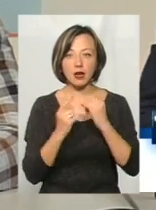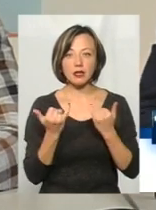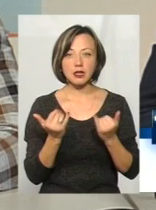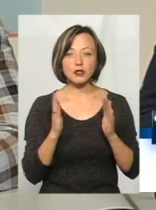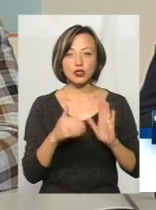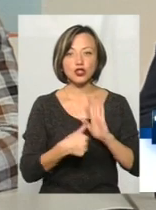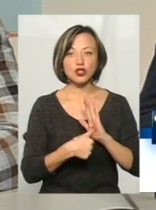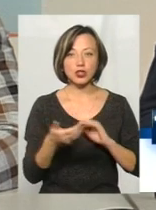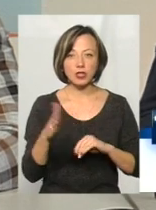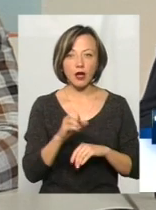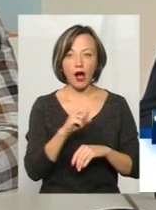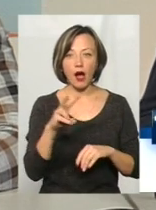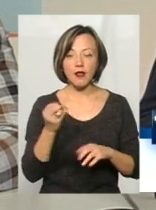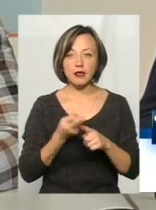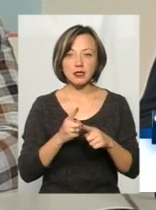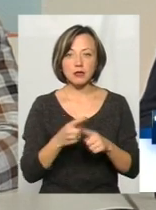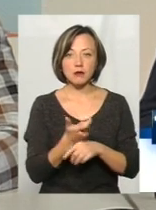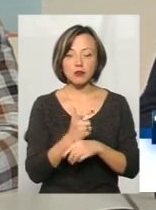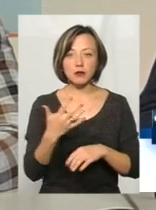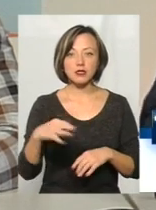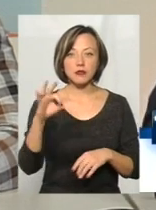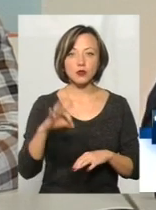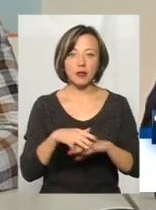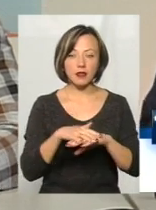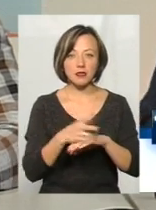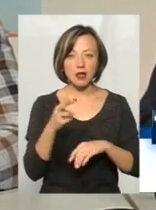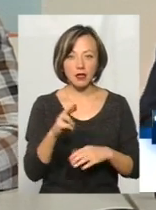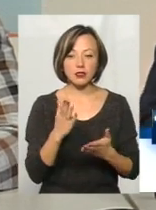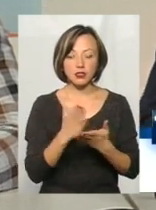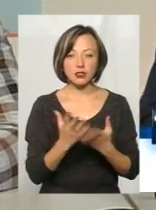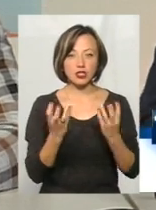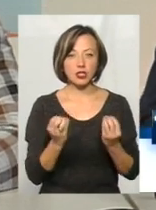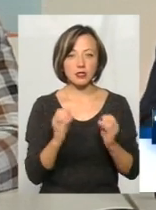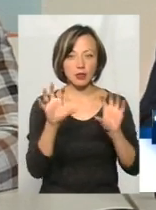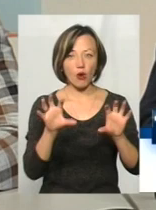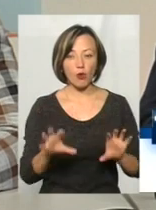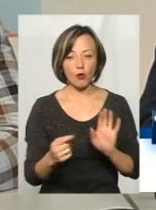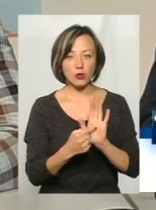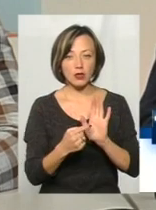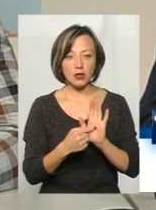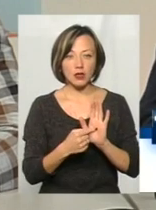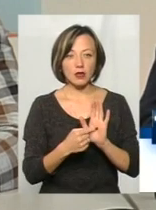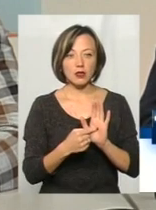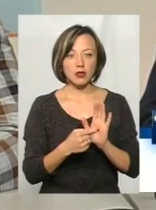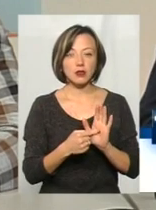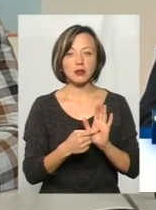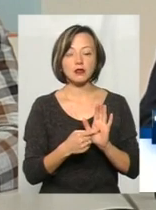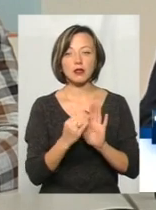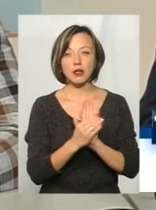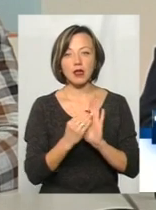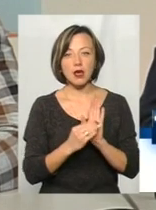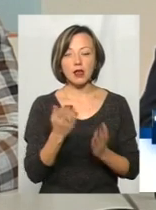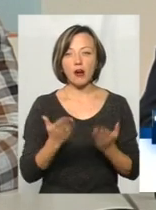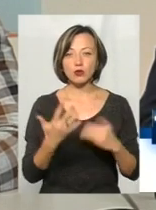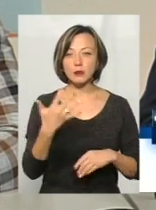іде тільки 6, але це більш ніж 50% населення, нас є ще один закон, як кажуть, закон про лійну пляму, який говорить, якщо